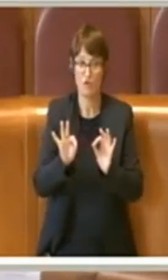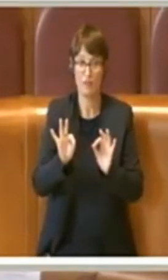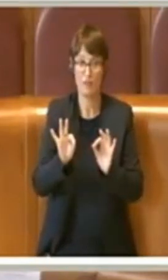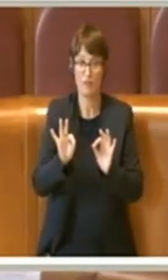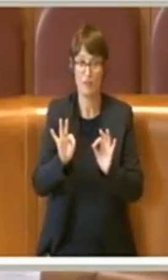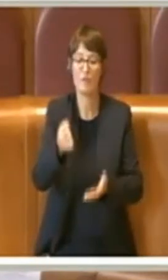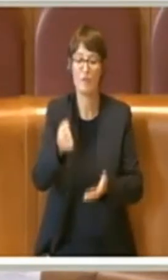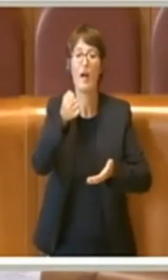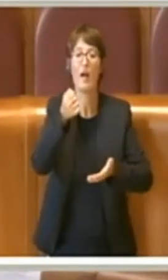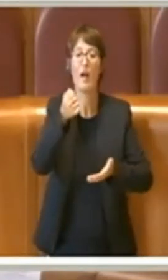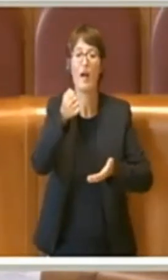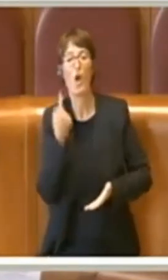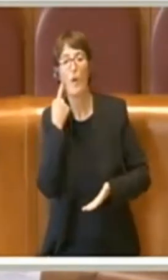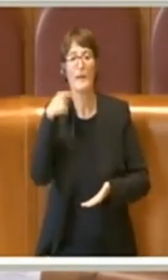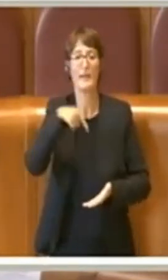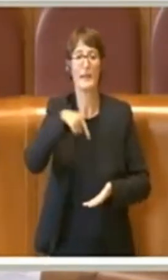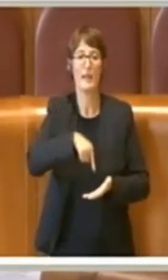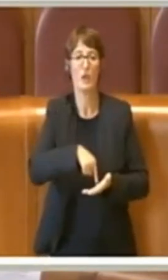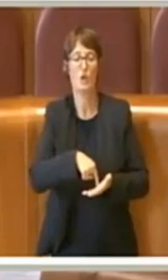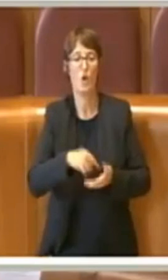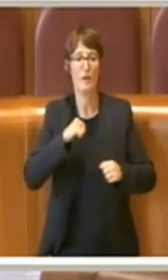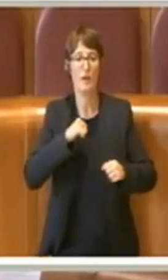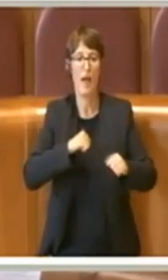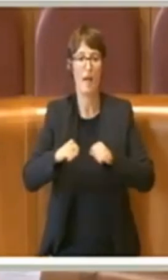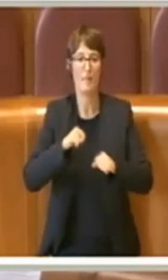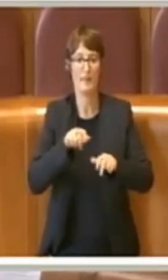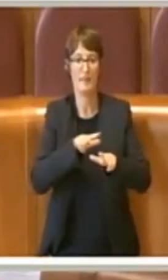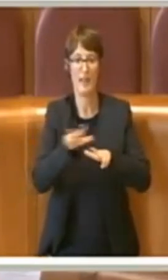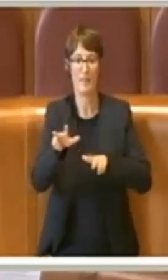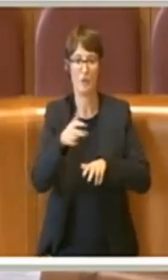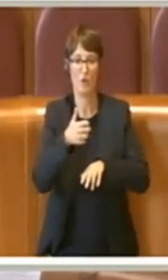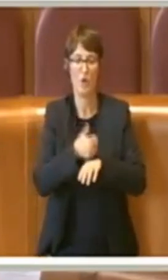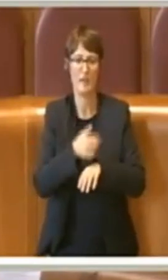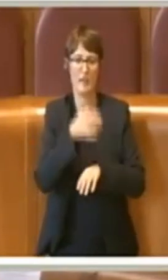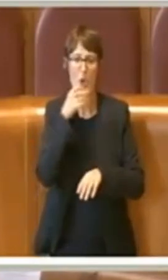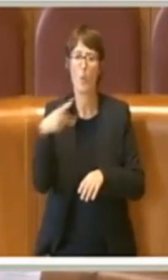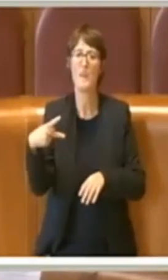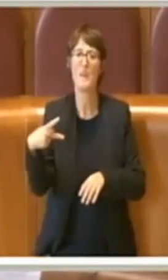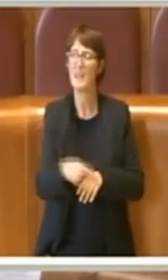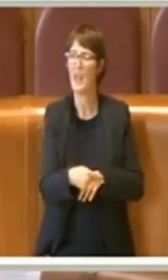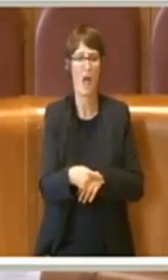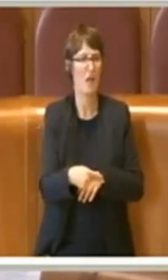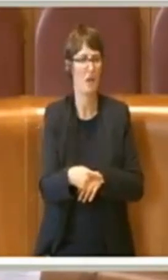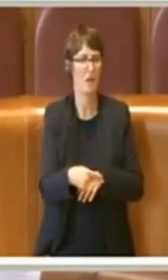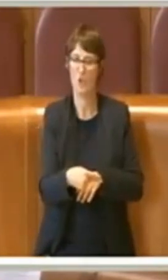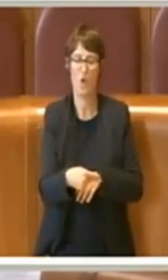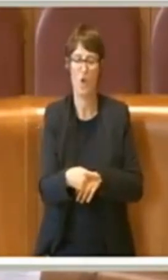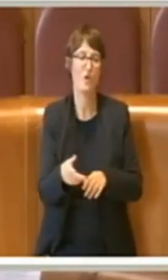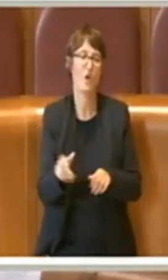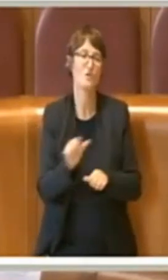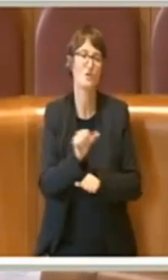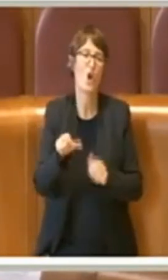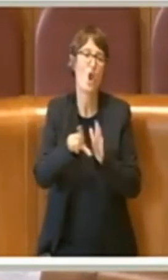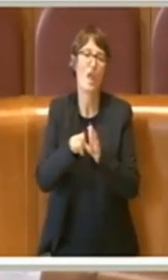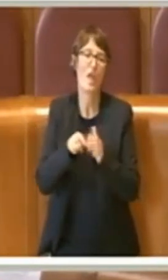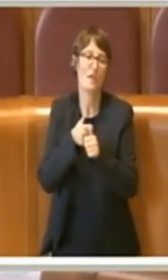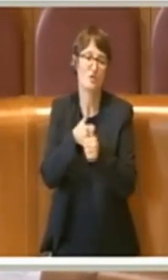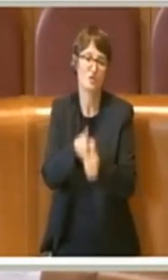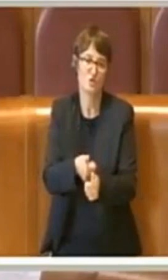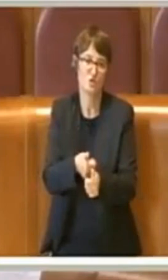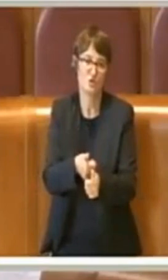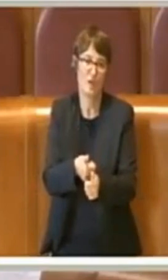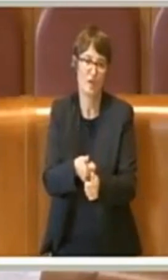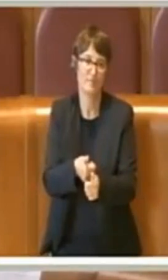non si è trattato assolutamente di un taglio, ma di un'operazione dovuta. E con questo credo di aver